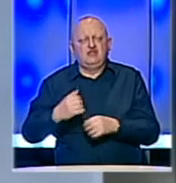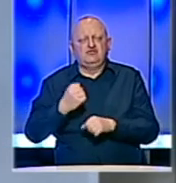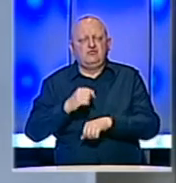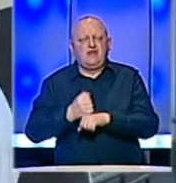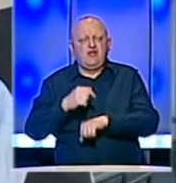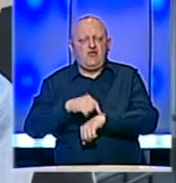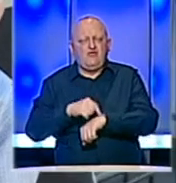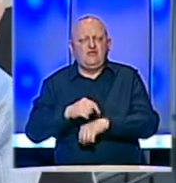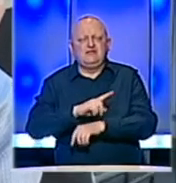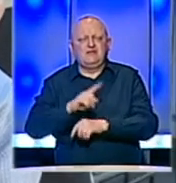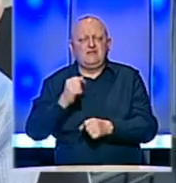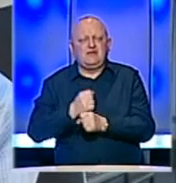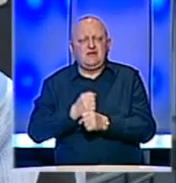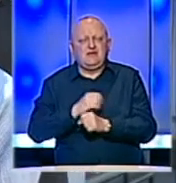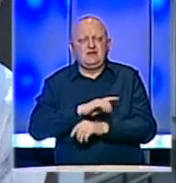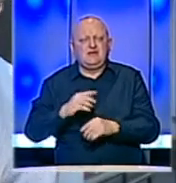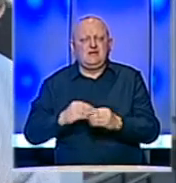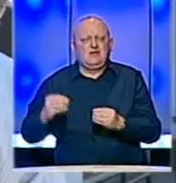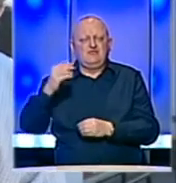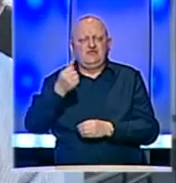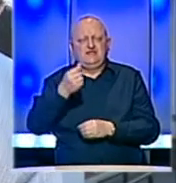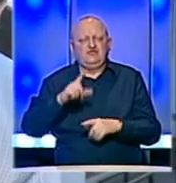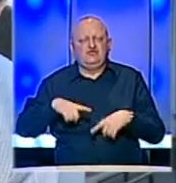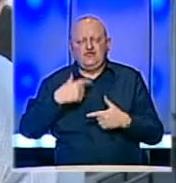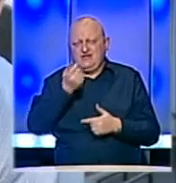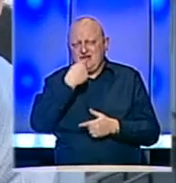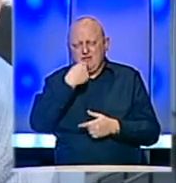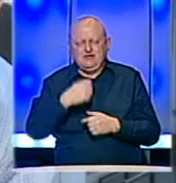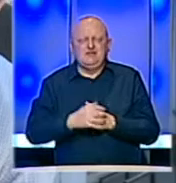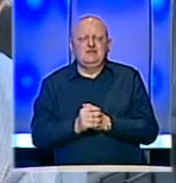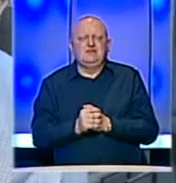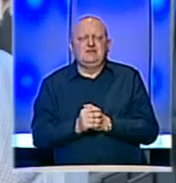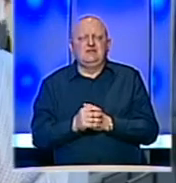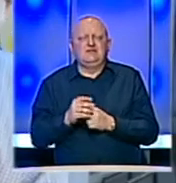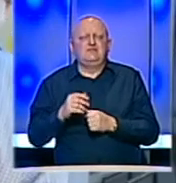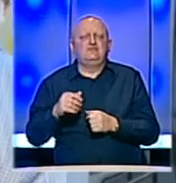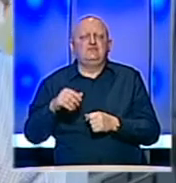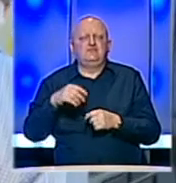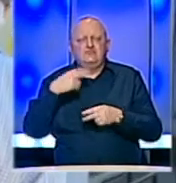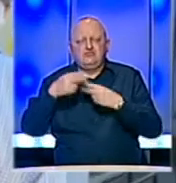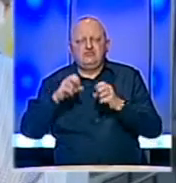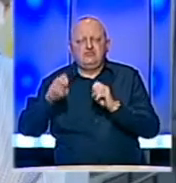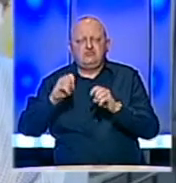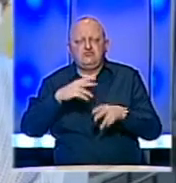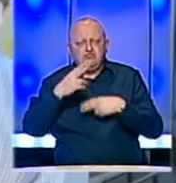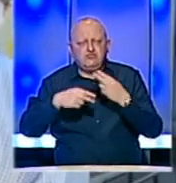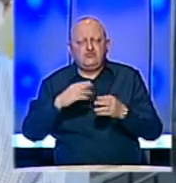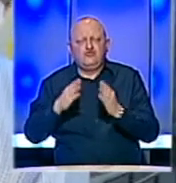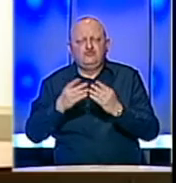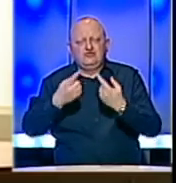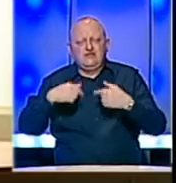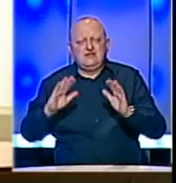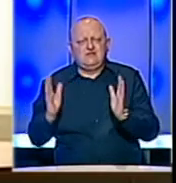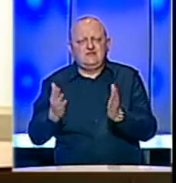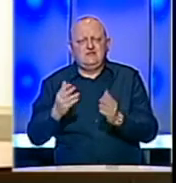vremenu, zabrani rada i zabrani povećanja cijena osnovnih životnih namirnica, komunalci nadziru i poštovanje kućne izolacije.